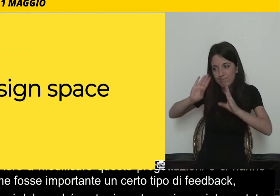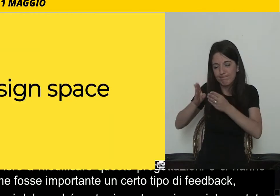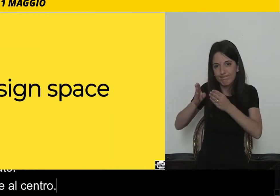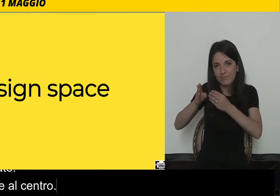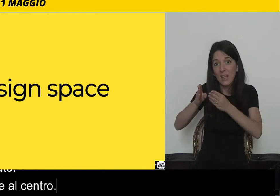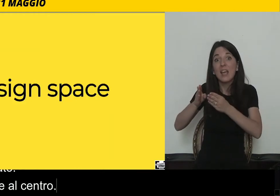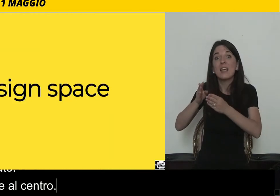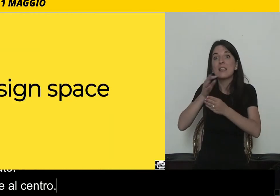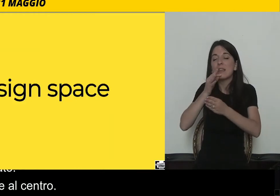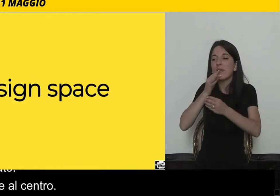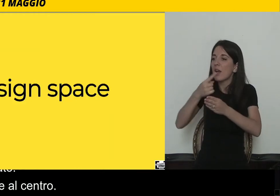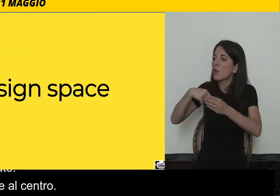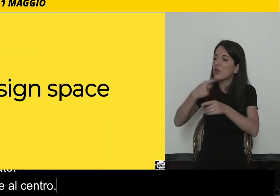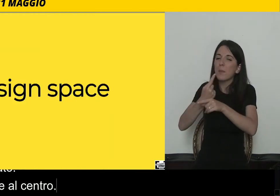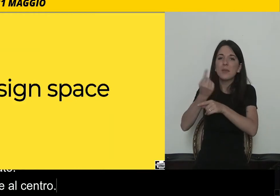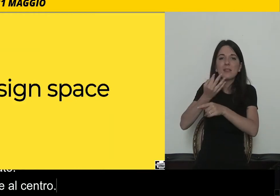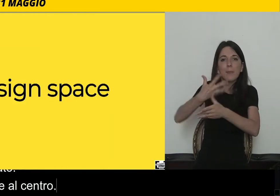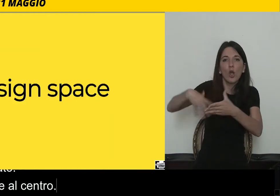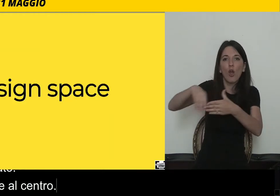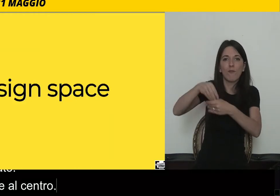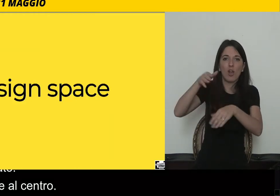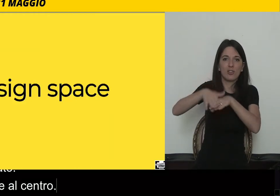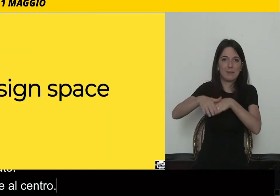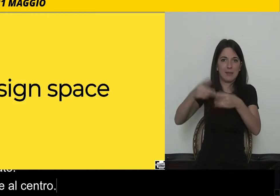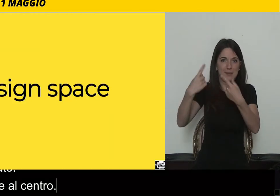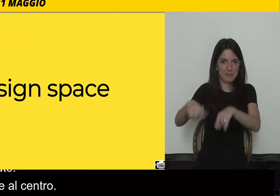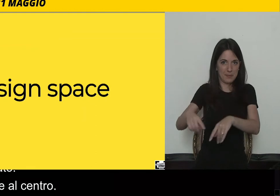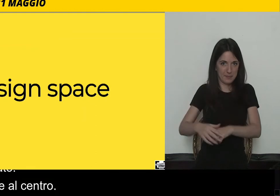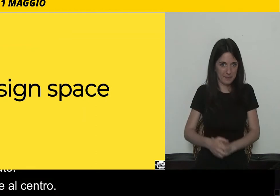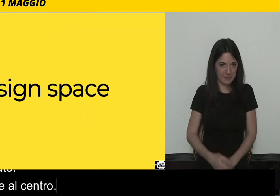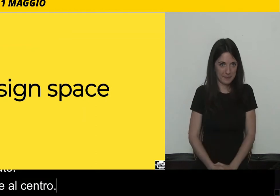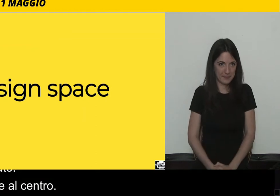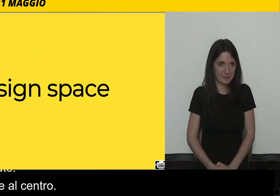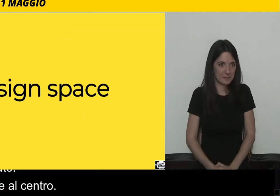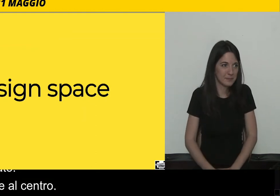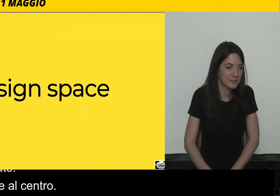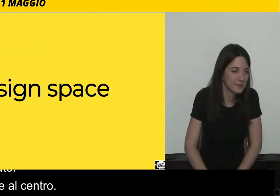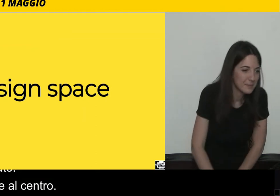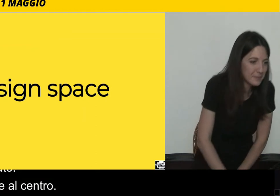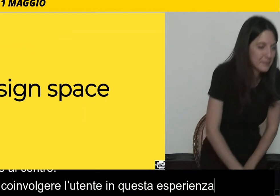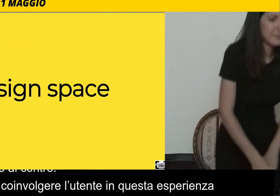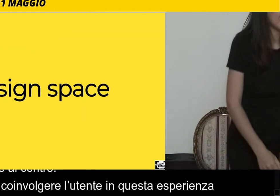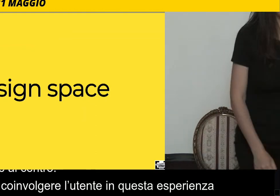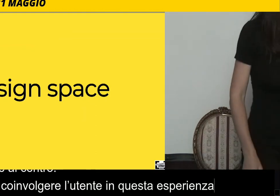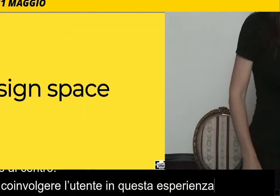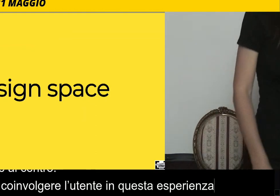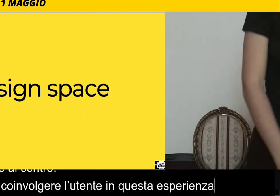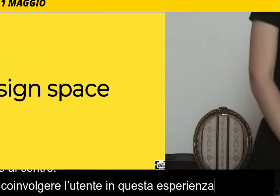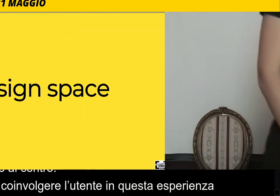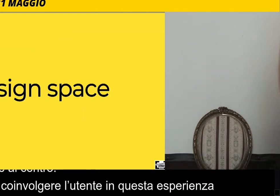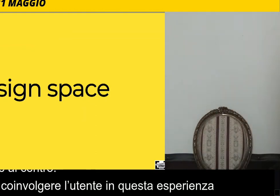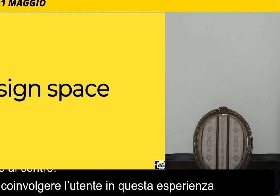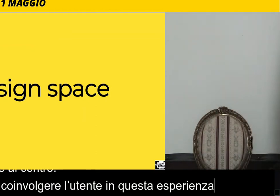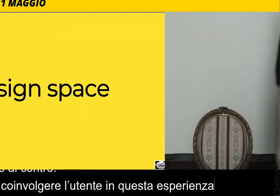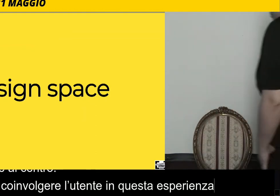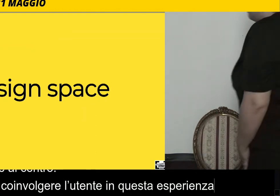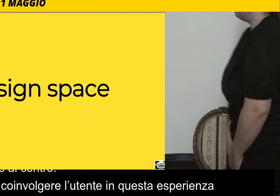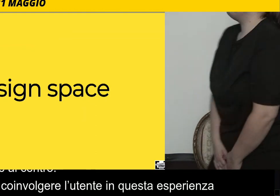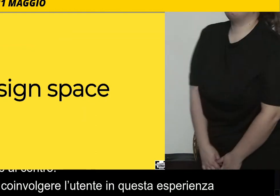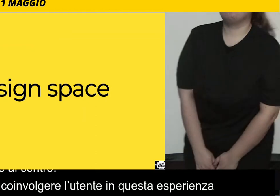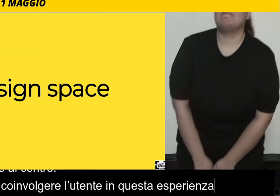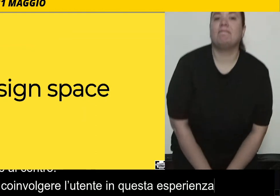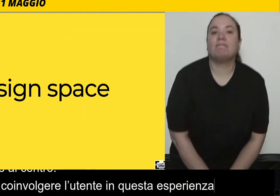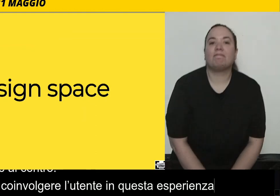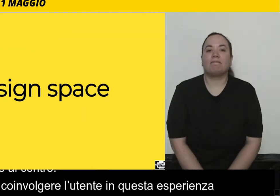'utente in questa esperienza. Ora, vista tutta questa analisi, visto tutto questo studio, alla fine abbiamo cercato di distillare delle